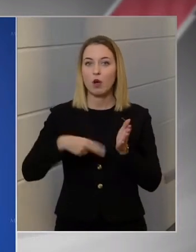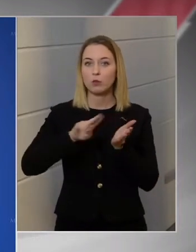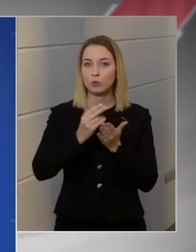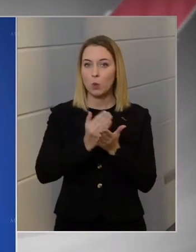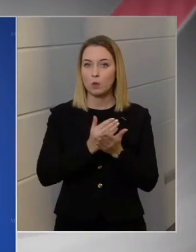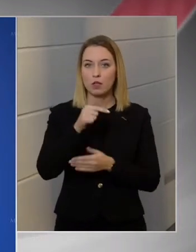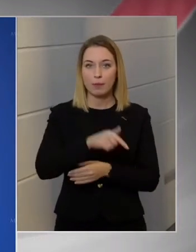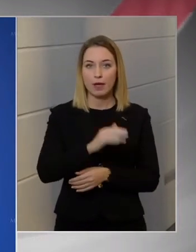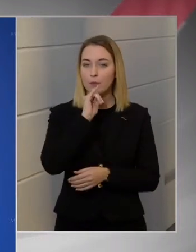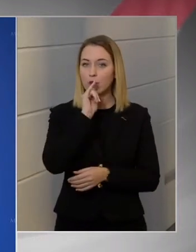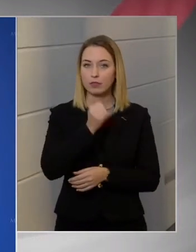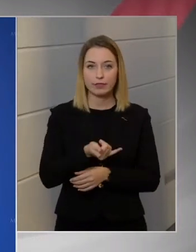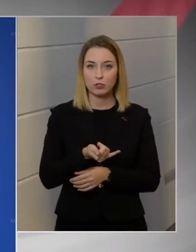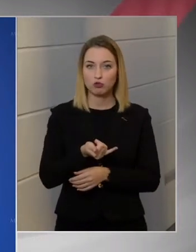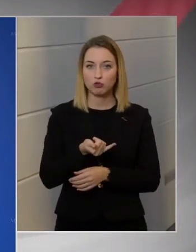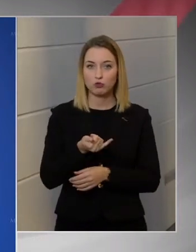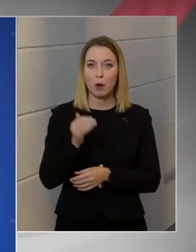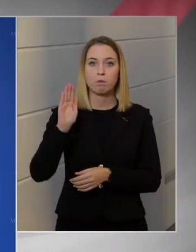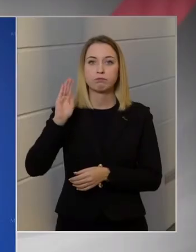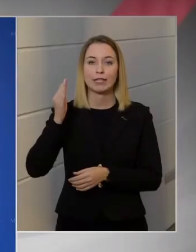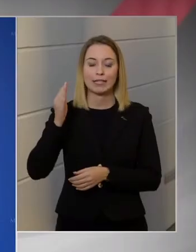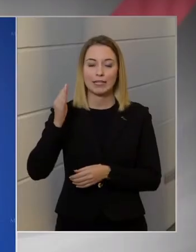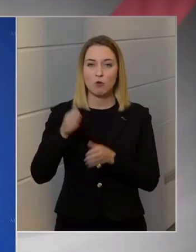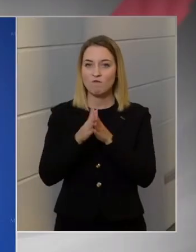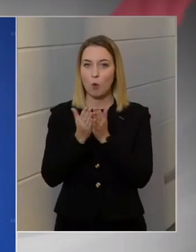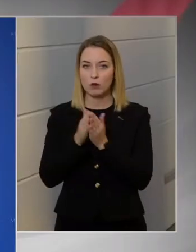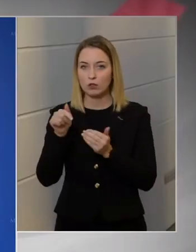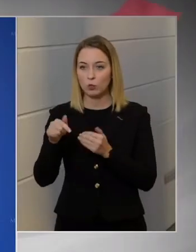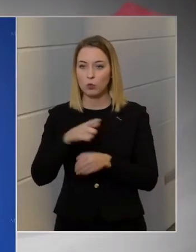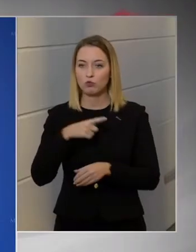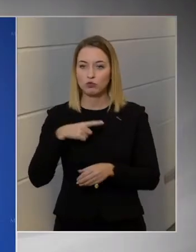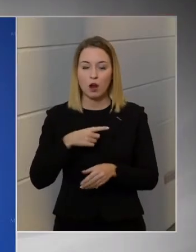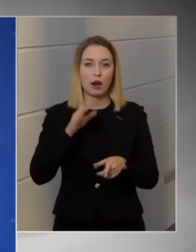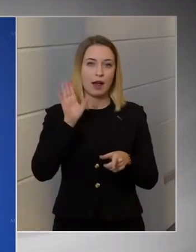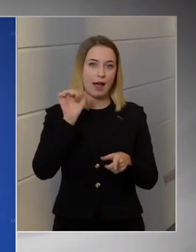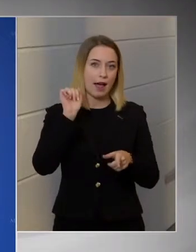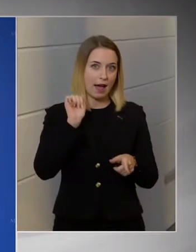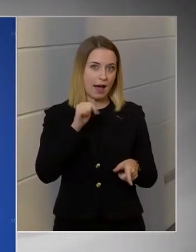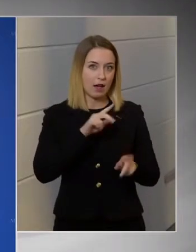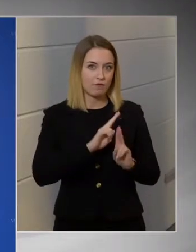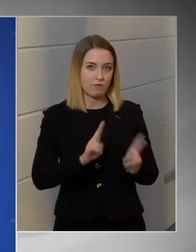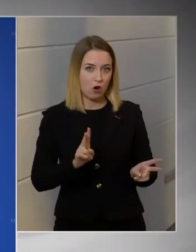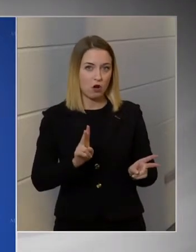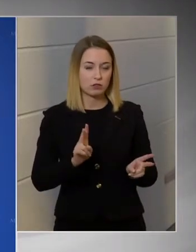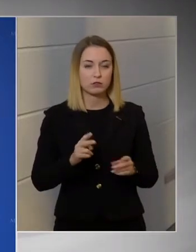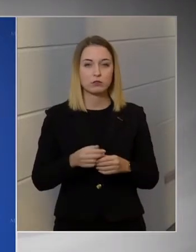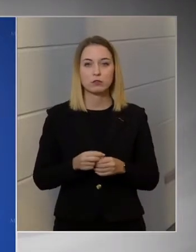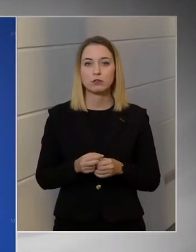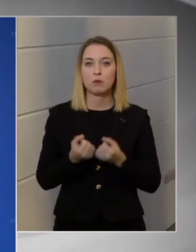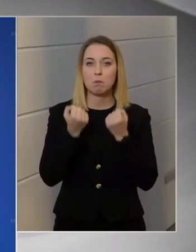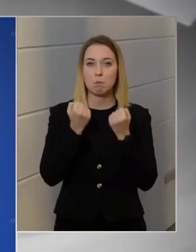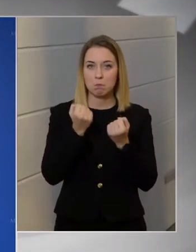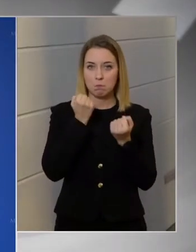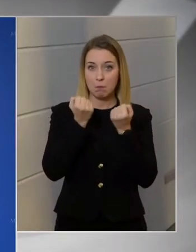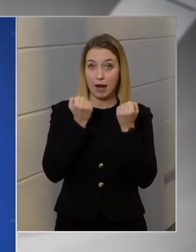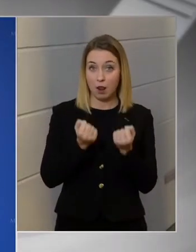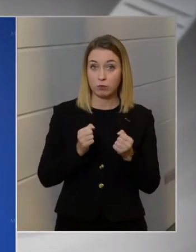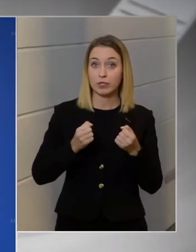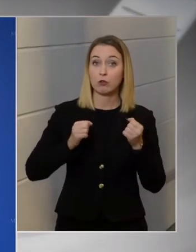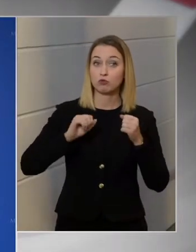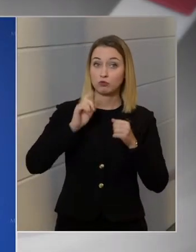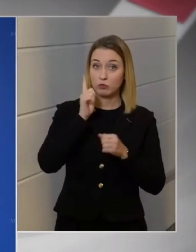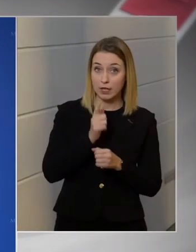nincs B forgatókönyv, tehát csak az az A van, hogy meg kell állapodni. Ez előbb-utóbb megállapodás létrejön. Különösebb